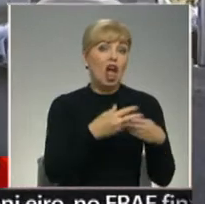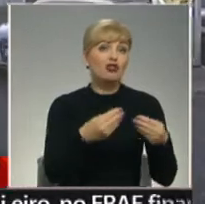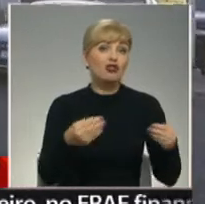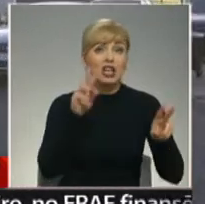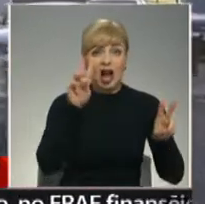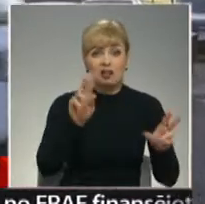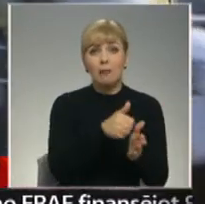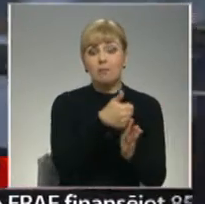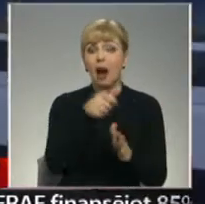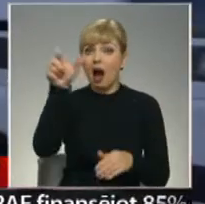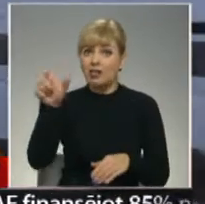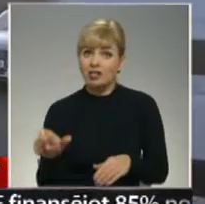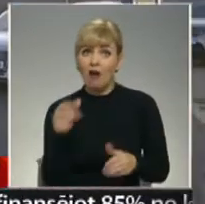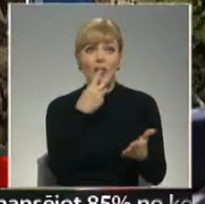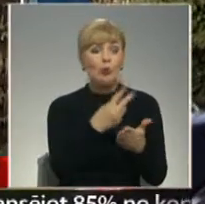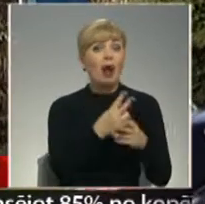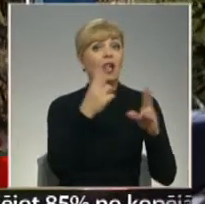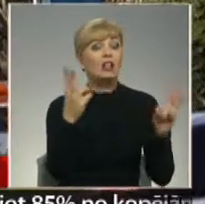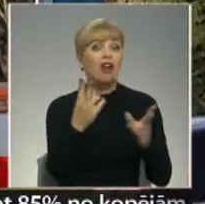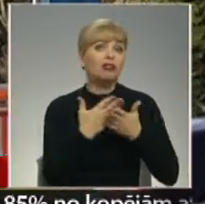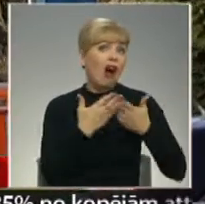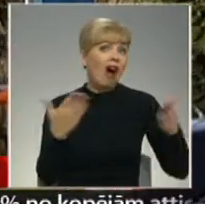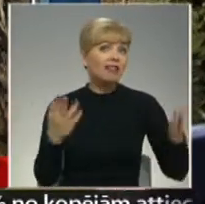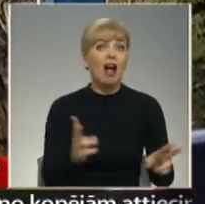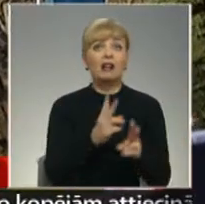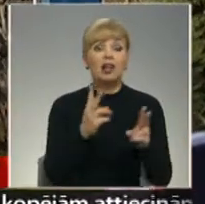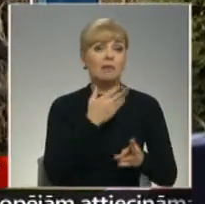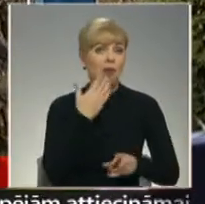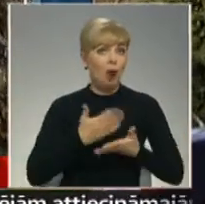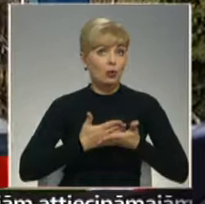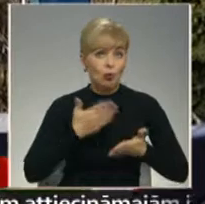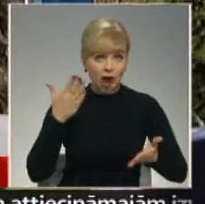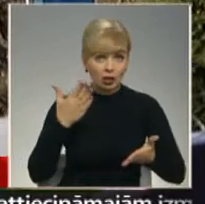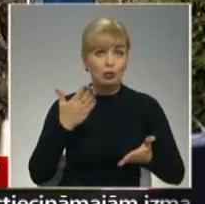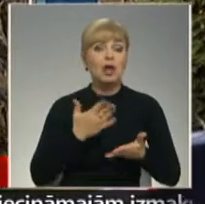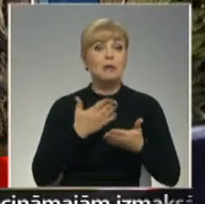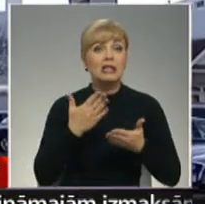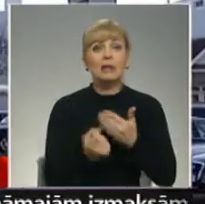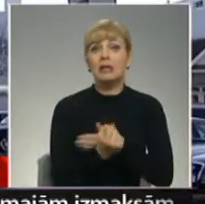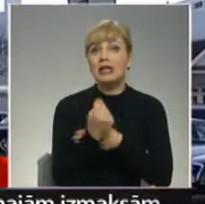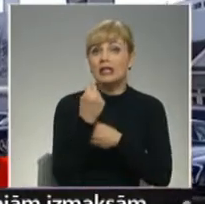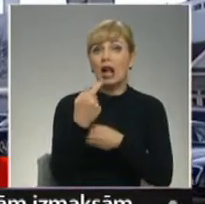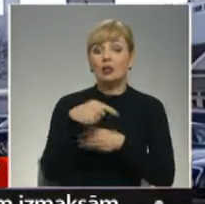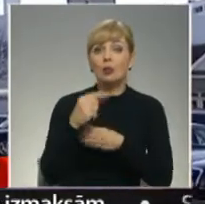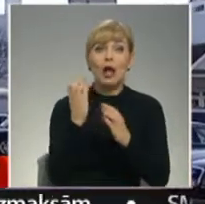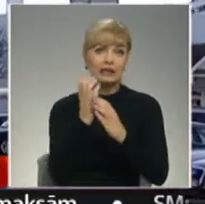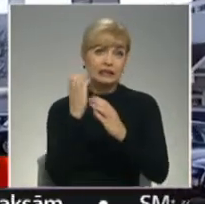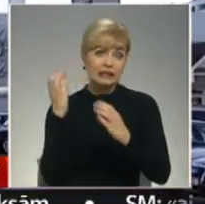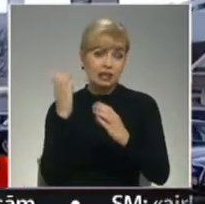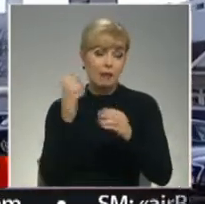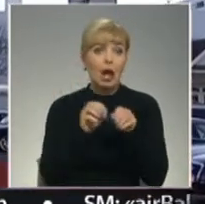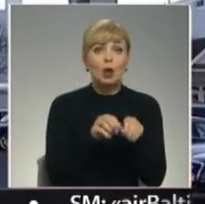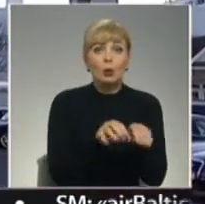pārstāvi norāda, ka dekšana ar atklātu liesmu nav notikusi un bīstamību izraisījus no cīsternām